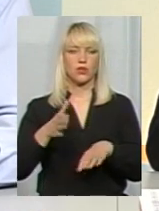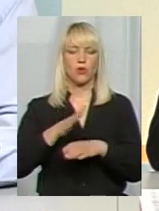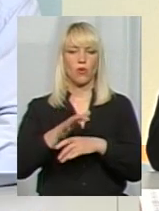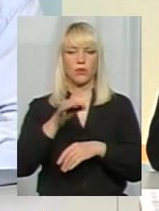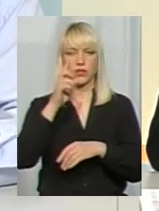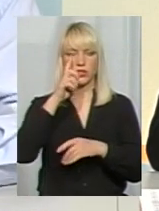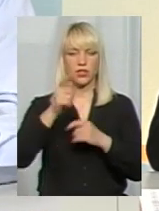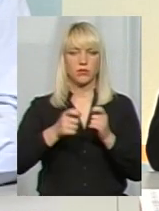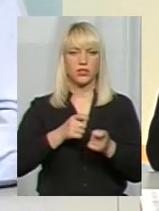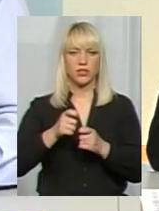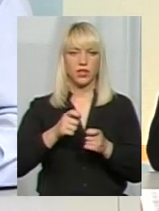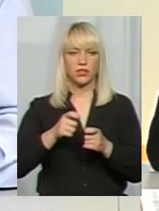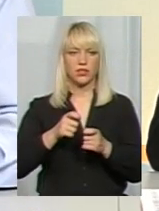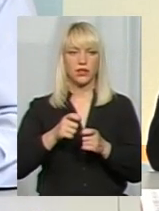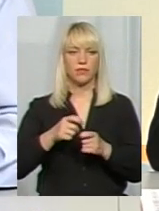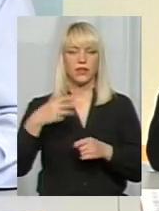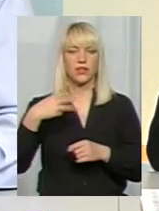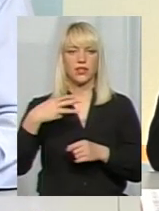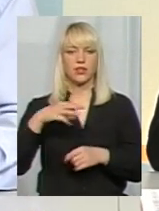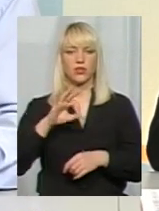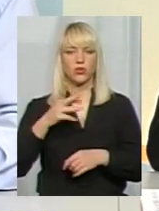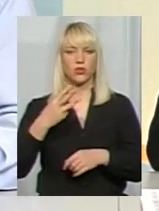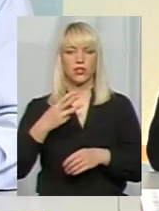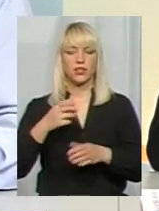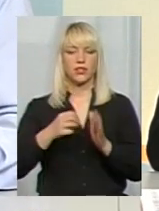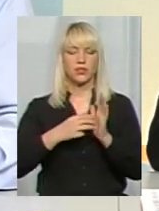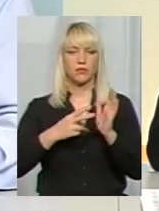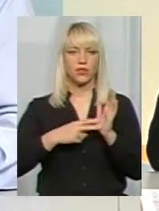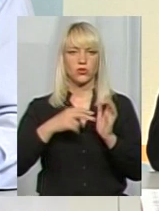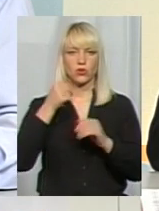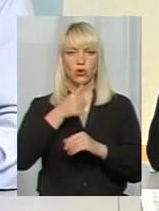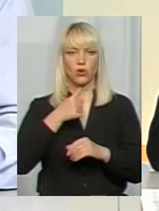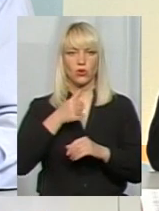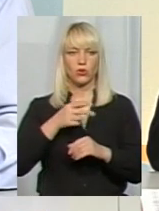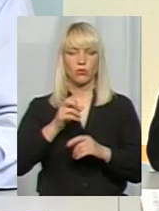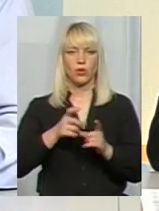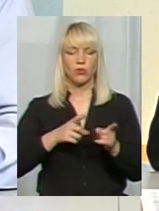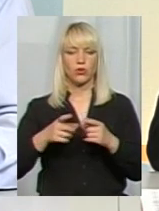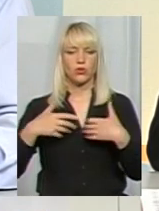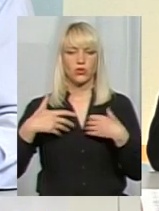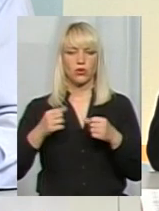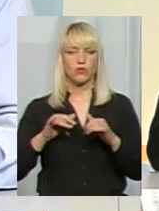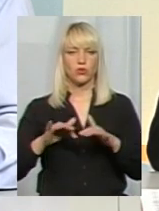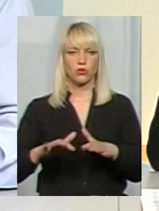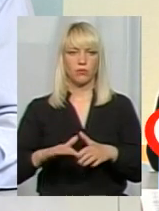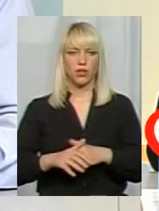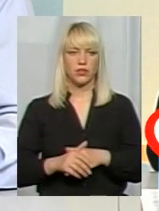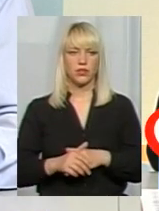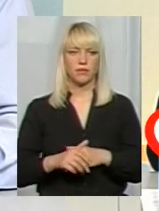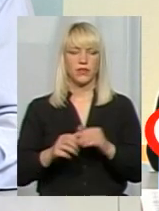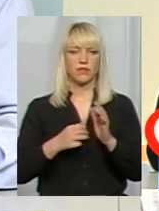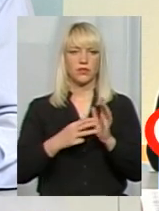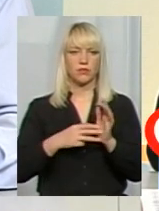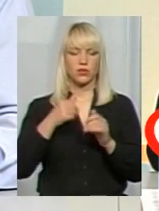облдержадміністрації від 30.03.2018 року про підготовку до оздоровчої компанії 2018